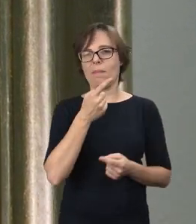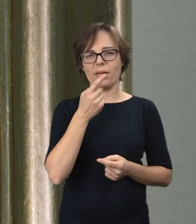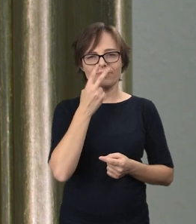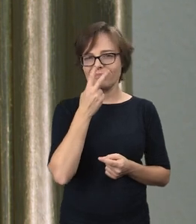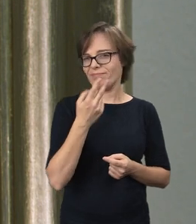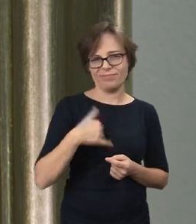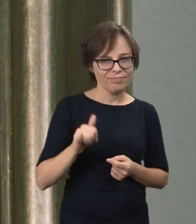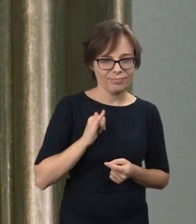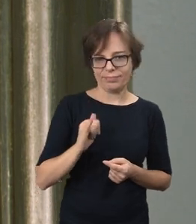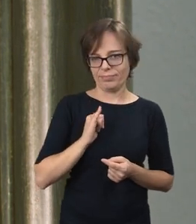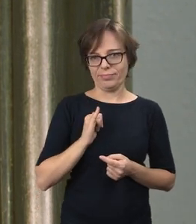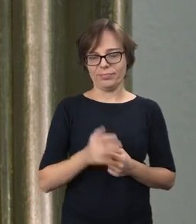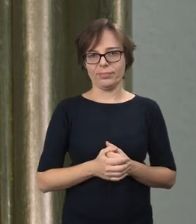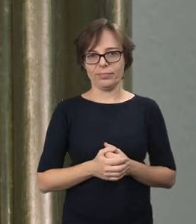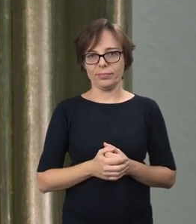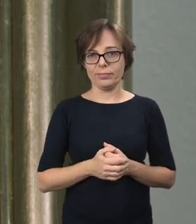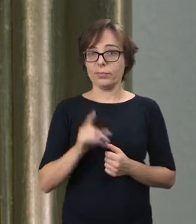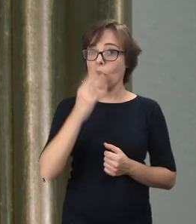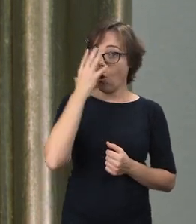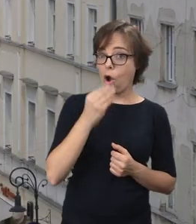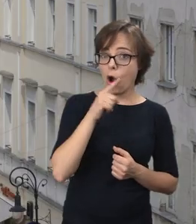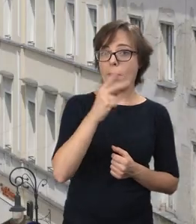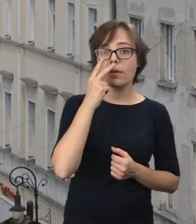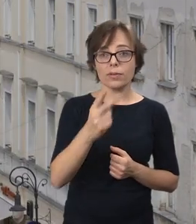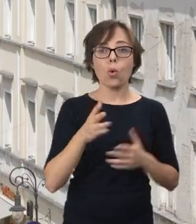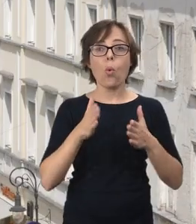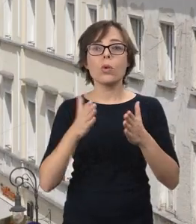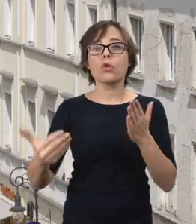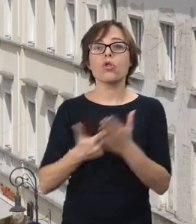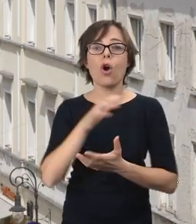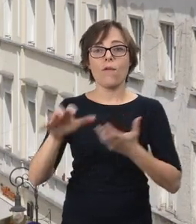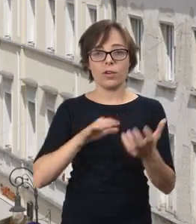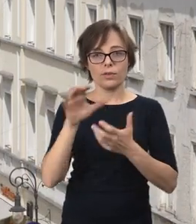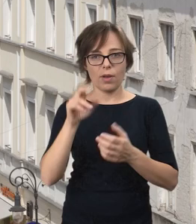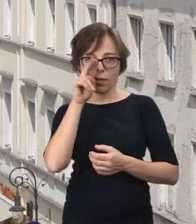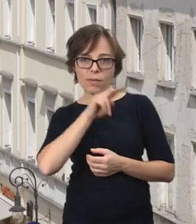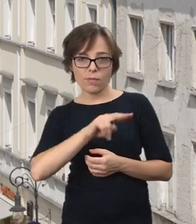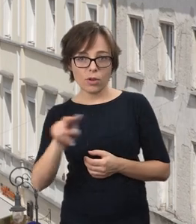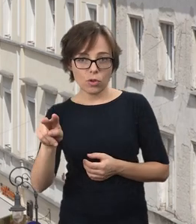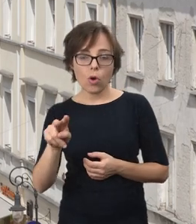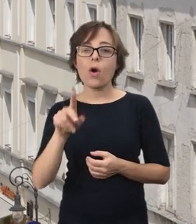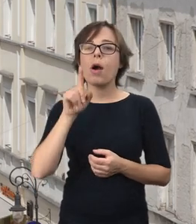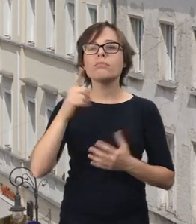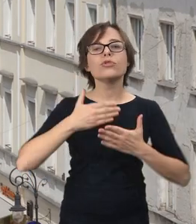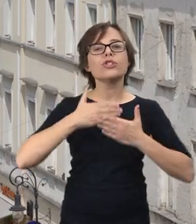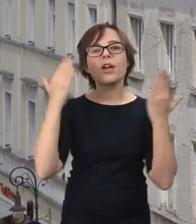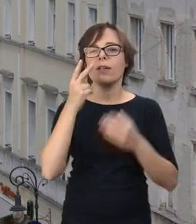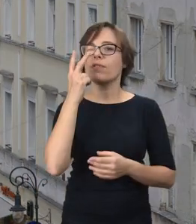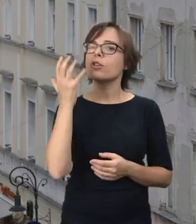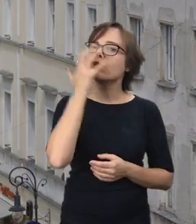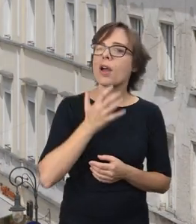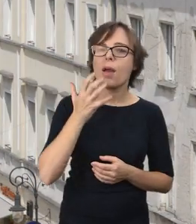najczęściej jakimiś reklamami. Obraz przedstawia widok ulicy Nowy Świat w bardzo ciepły letni dzień.